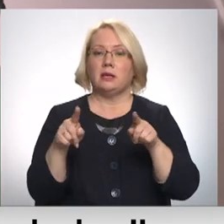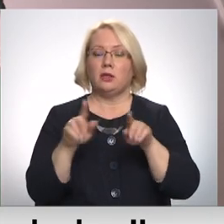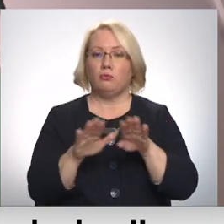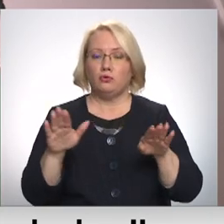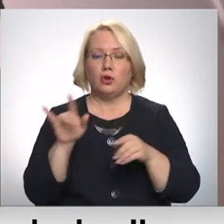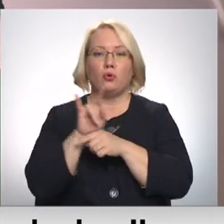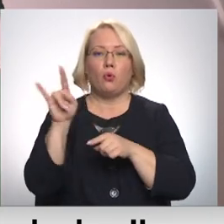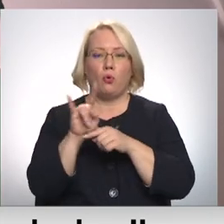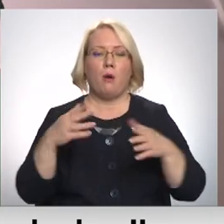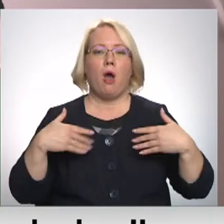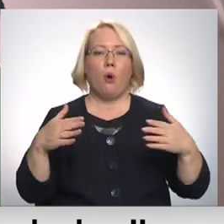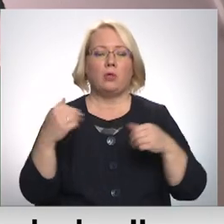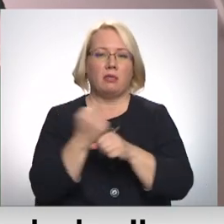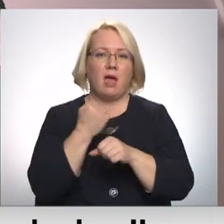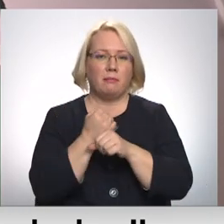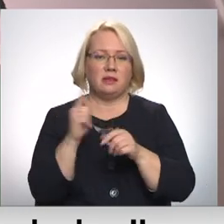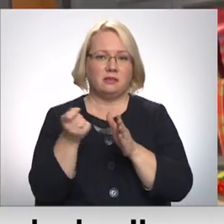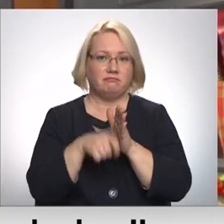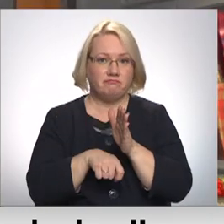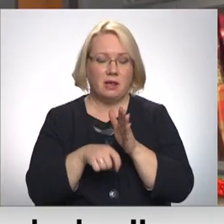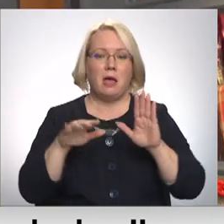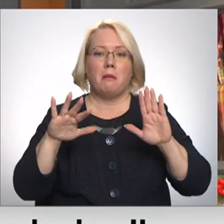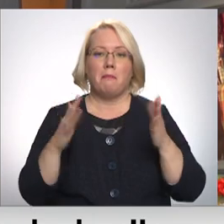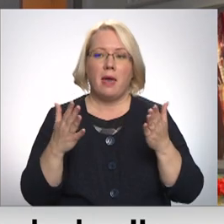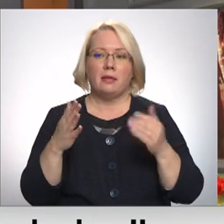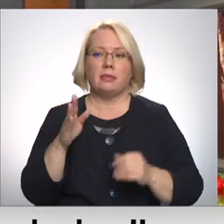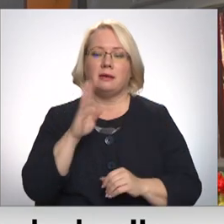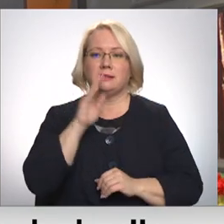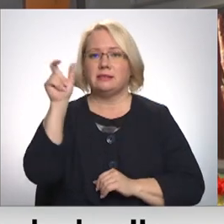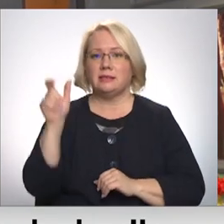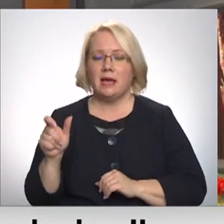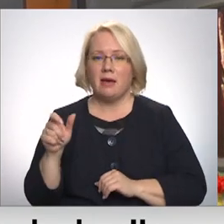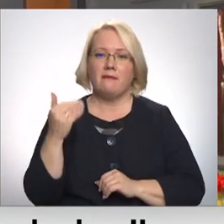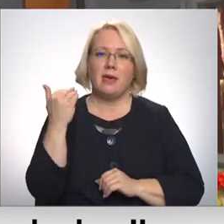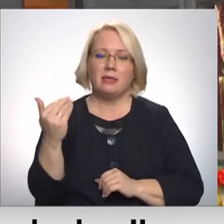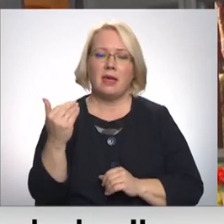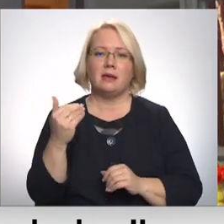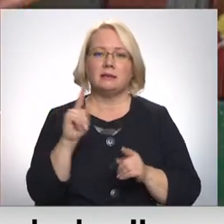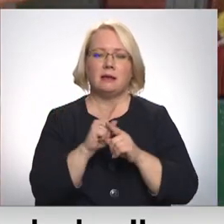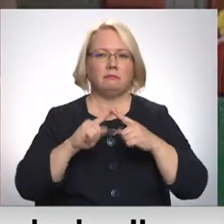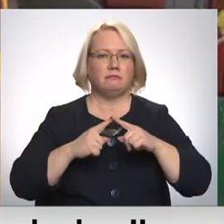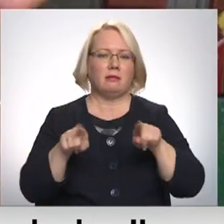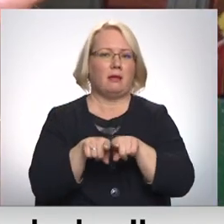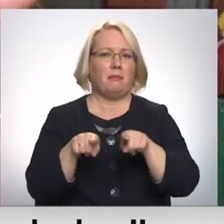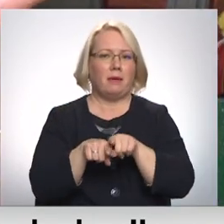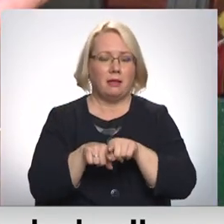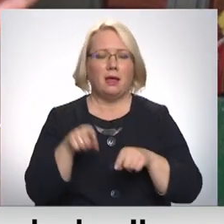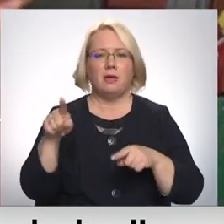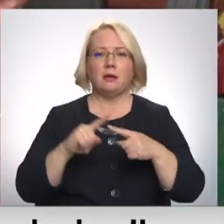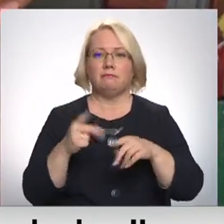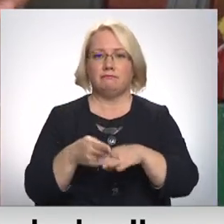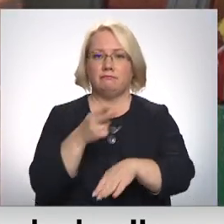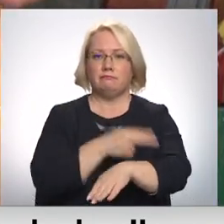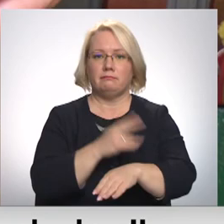darbnīca pašais apmeklētājiem ir slēgta. Tikmēr naskās audējas Agritas Kunkulbergs rokās Zibadacis. Šodien top zeķis